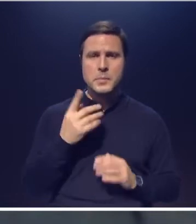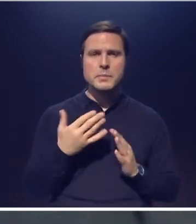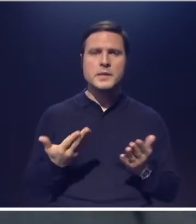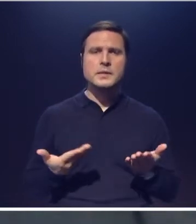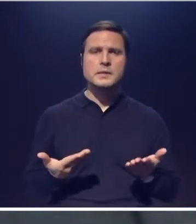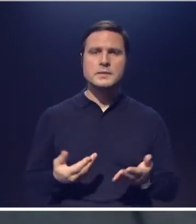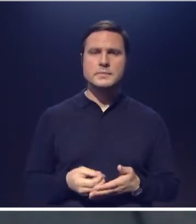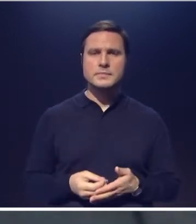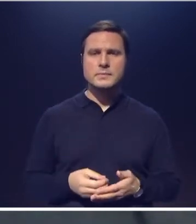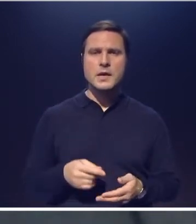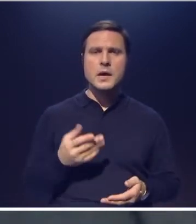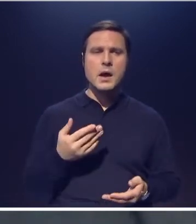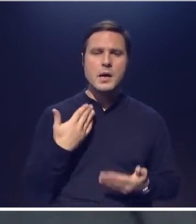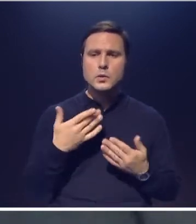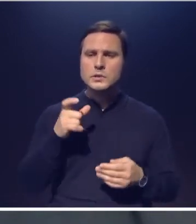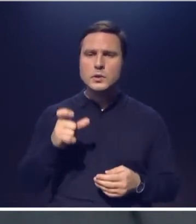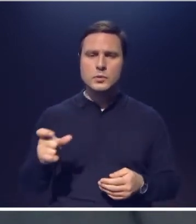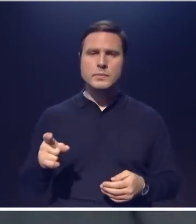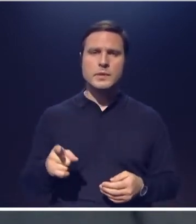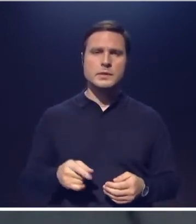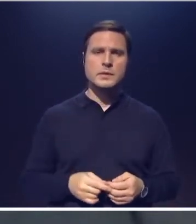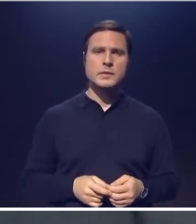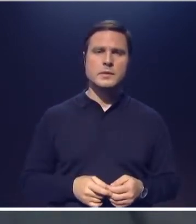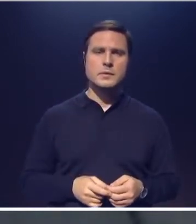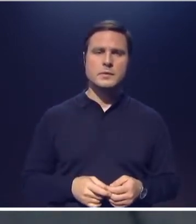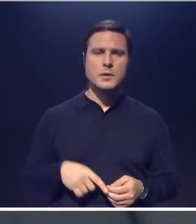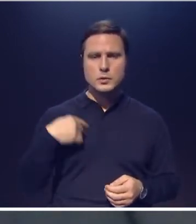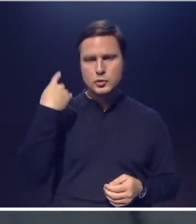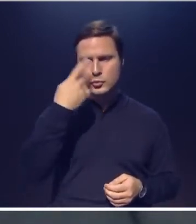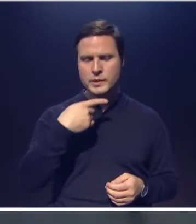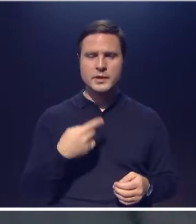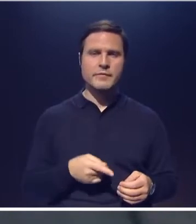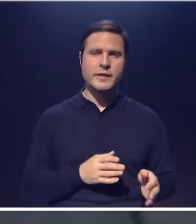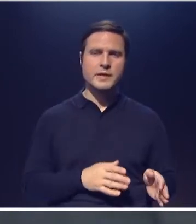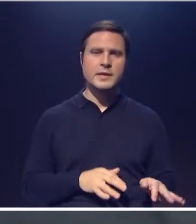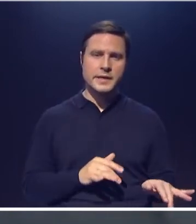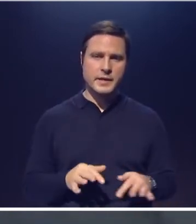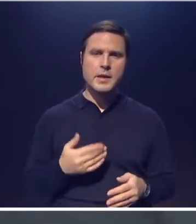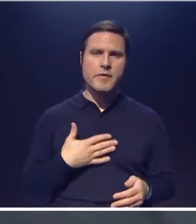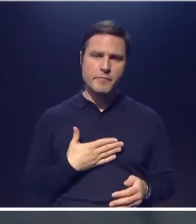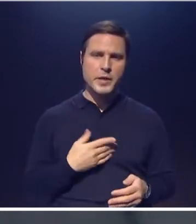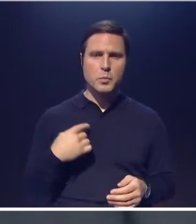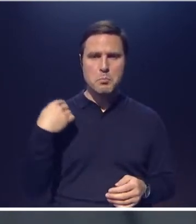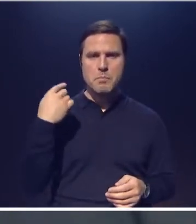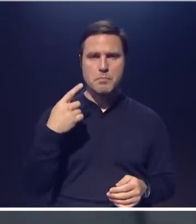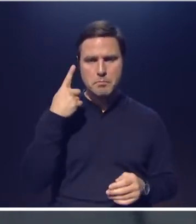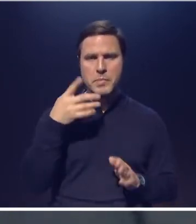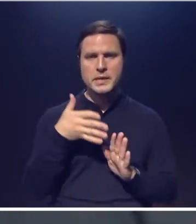относится к разряду так называемой субъективной реальности. Ну, в моем понимании.